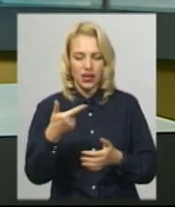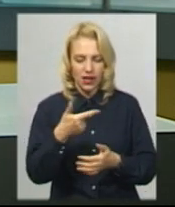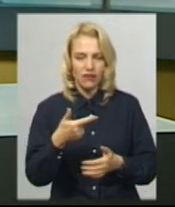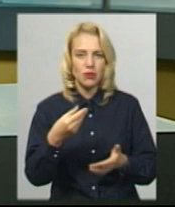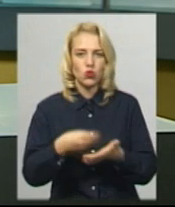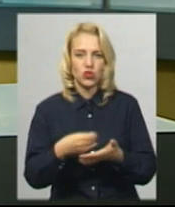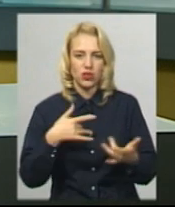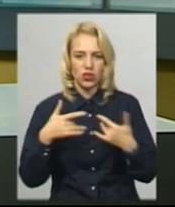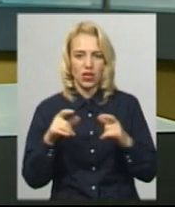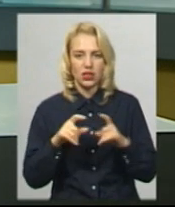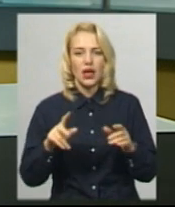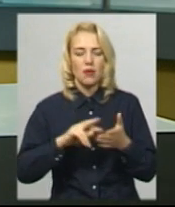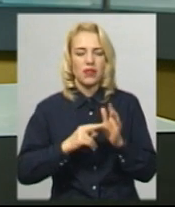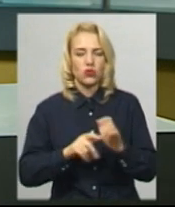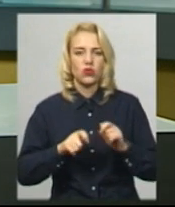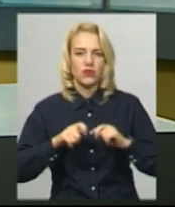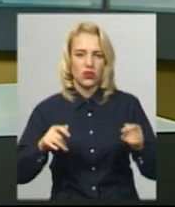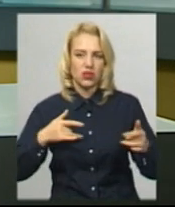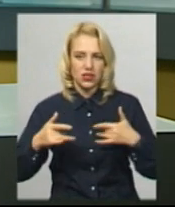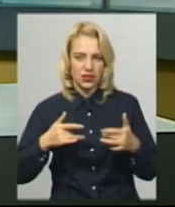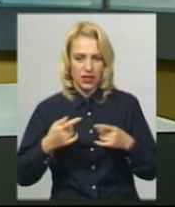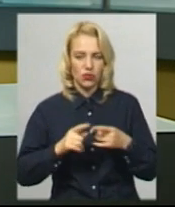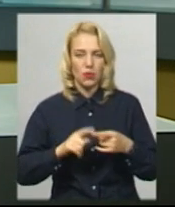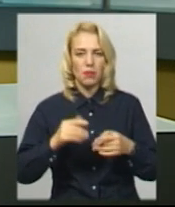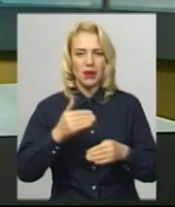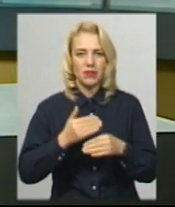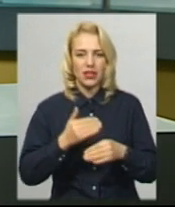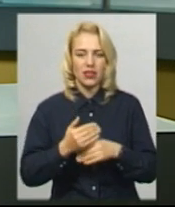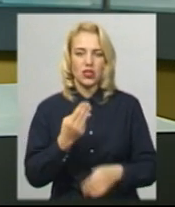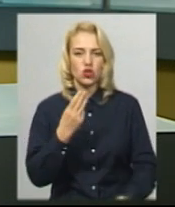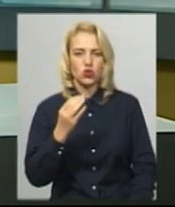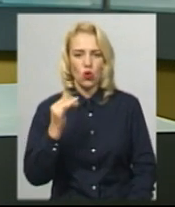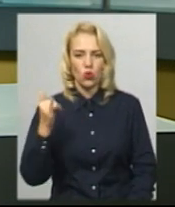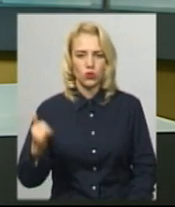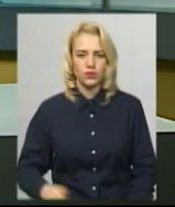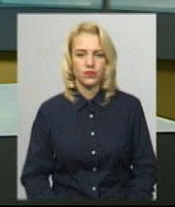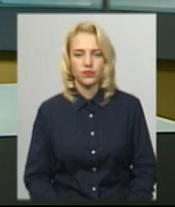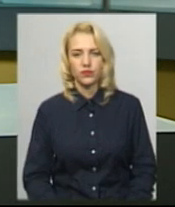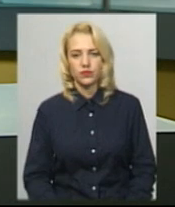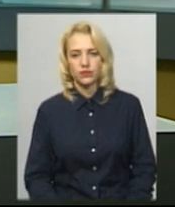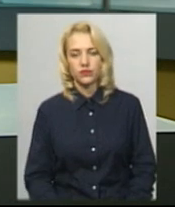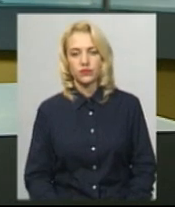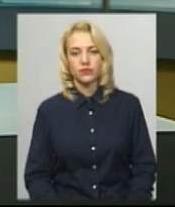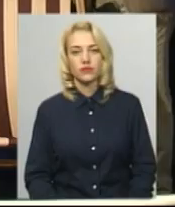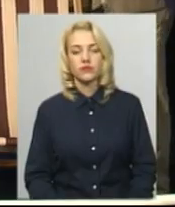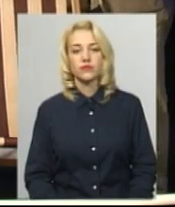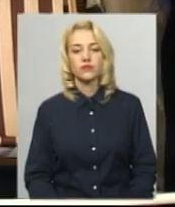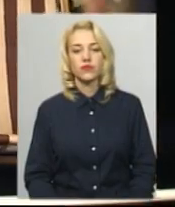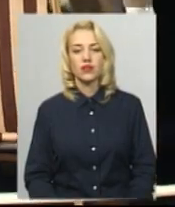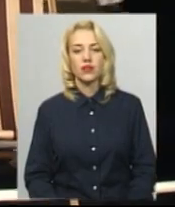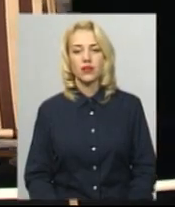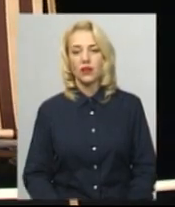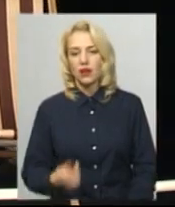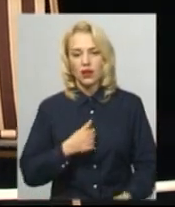відкрити сцену прем'єрним показом комедії «Бернарда Шоу», на репетиції якої побувала Леся Боровець. Я